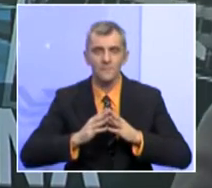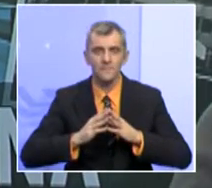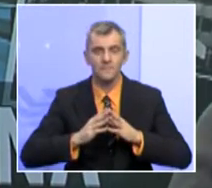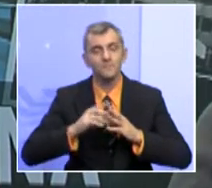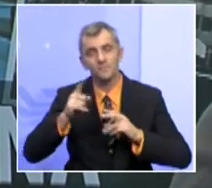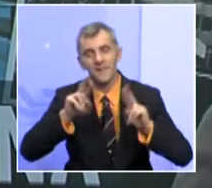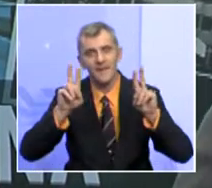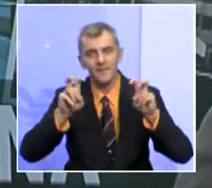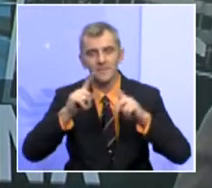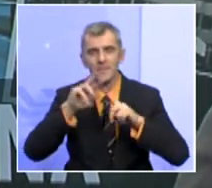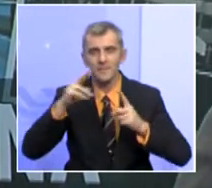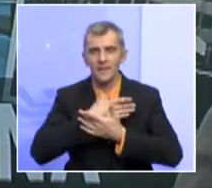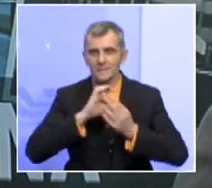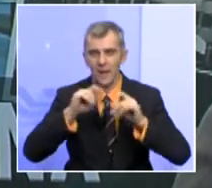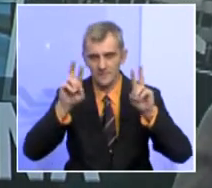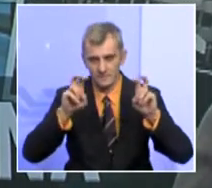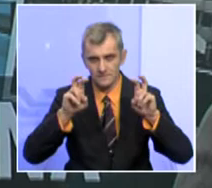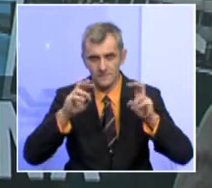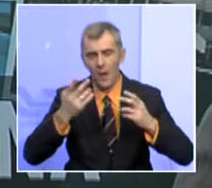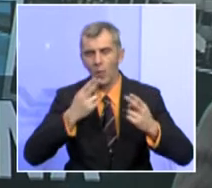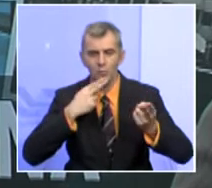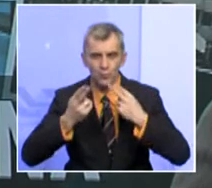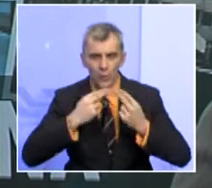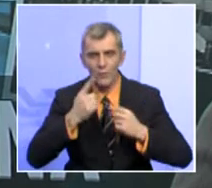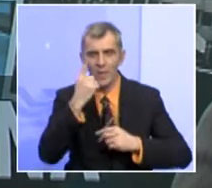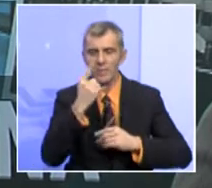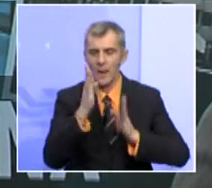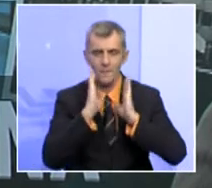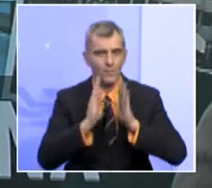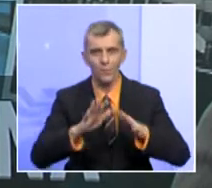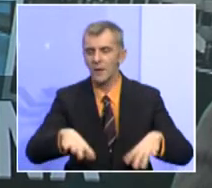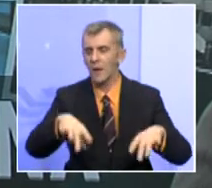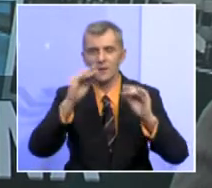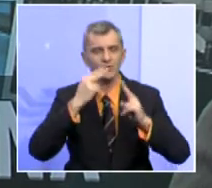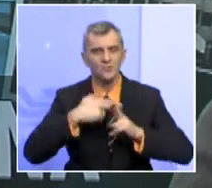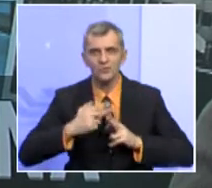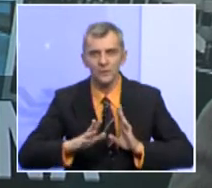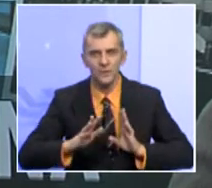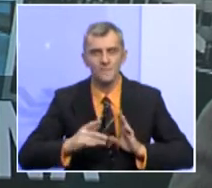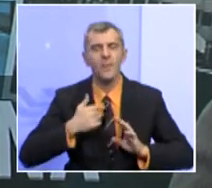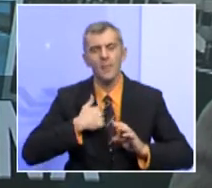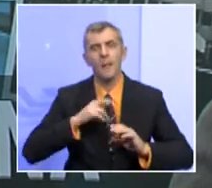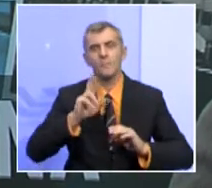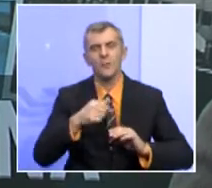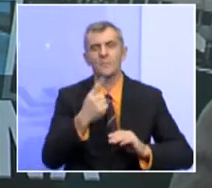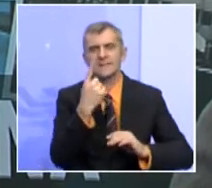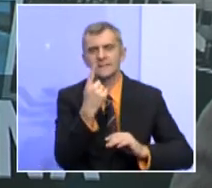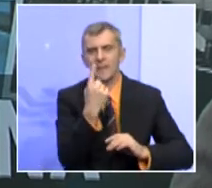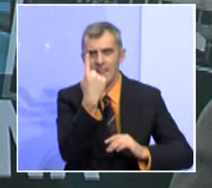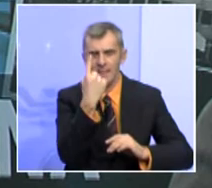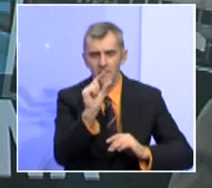tezom da je kompromis i dogovor jedini put ka iznalaženju rješenja. Ovdje samo moram jednu malu,